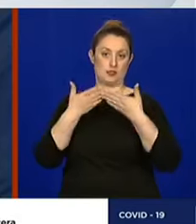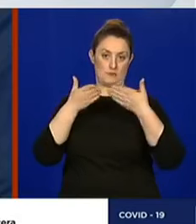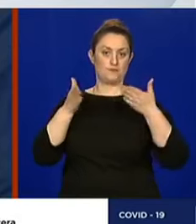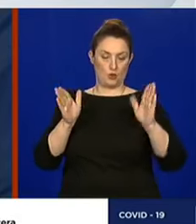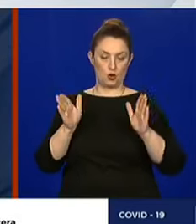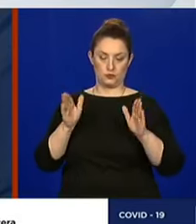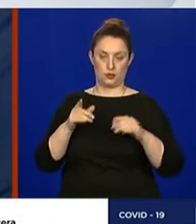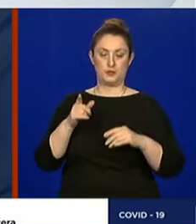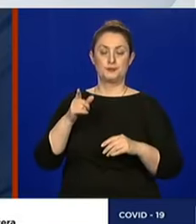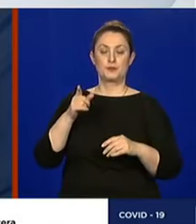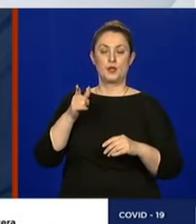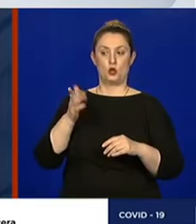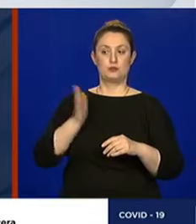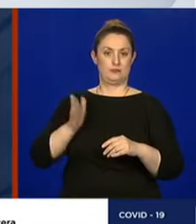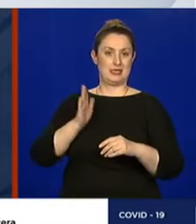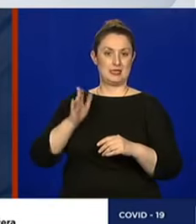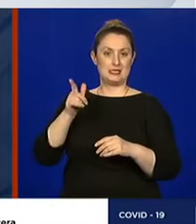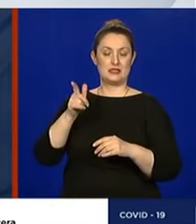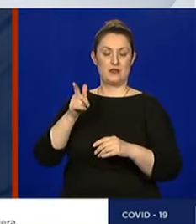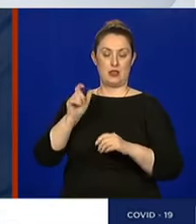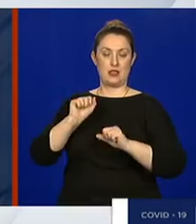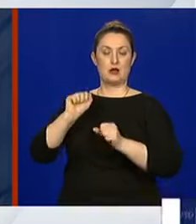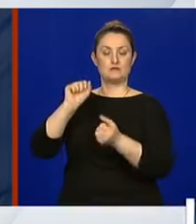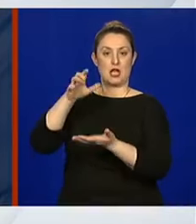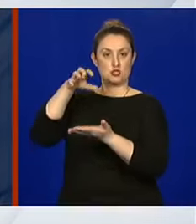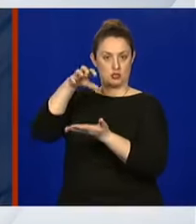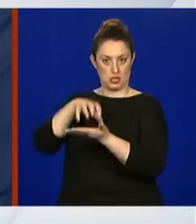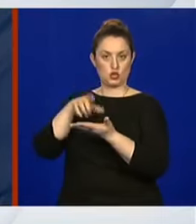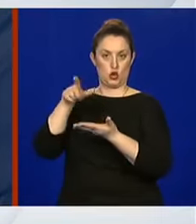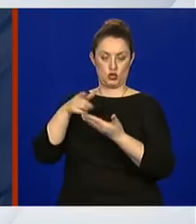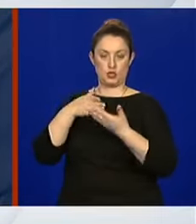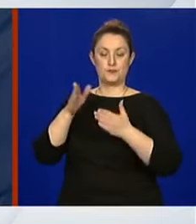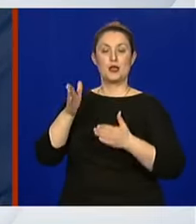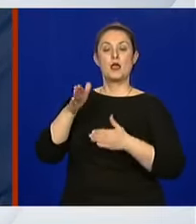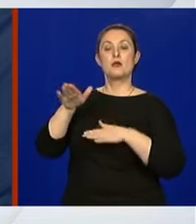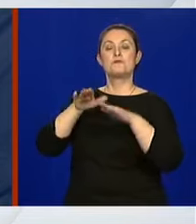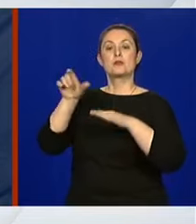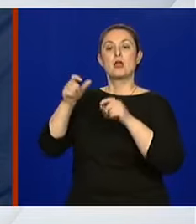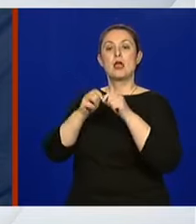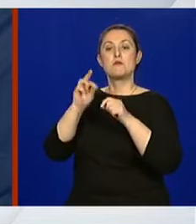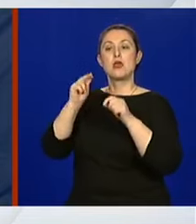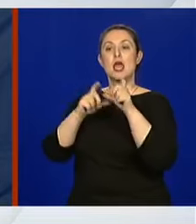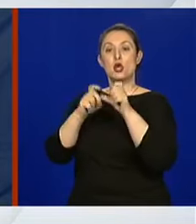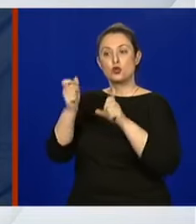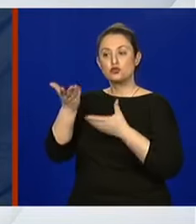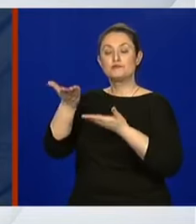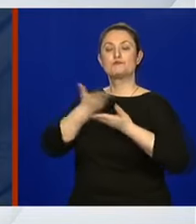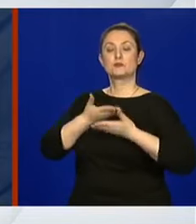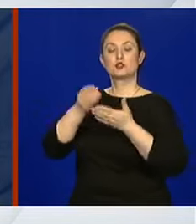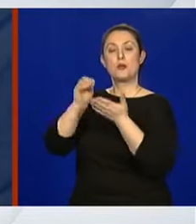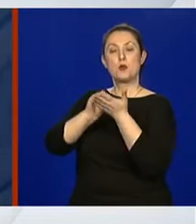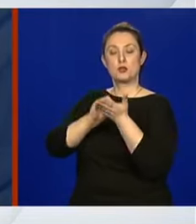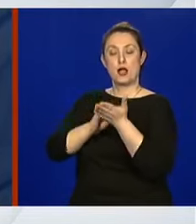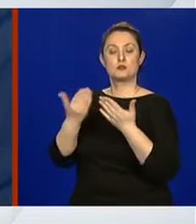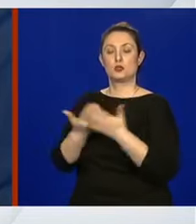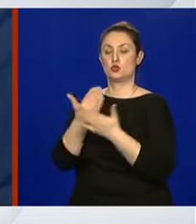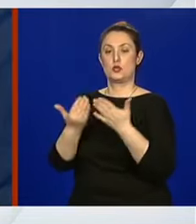Zaštite Republike Hrvatske i pozivam kolegu Beroša da nas upozna sa najnovim podacima. Izvolite, ministra.